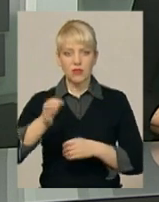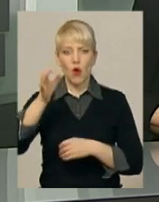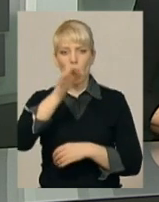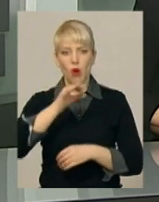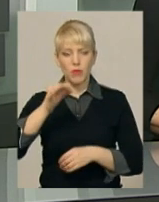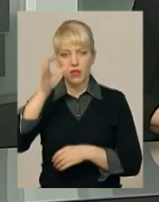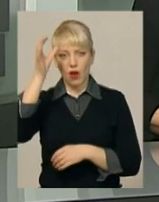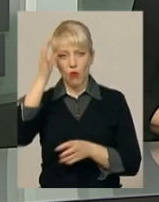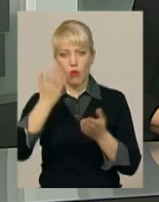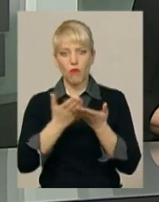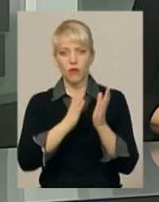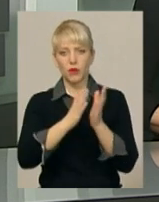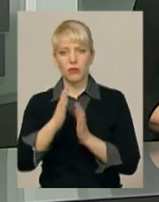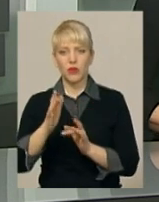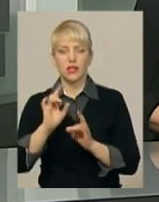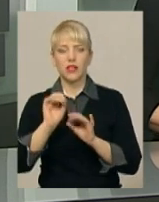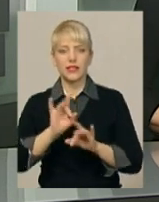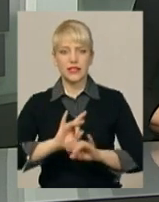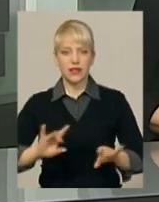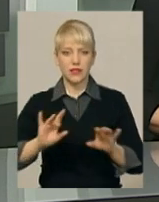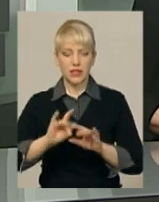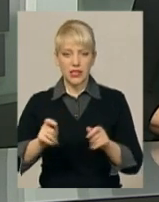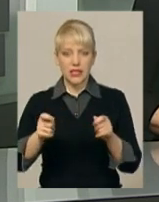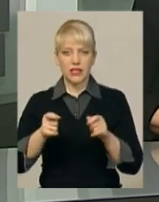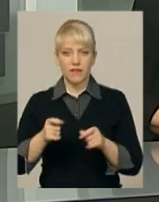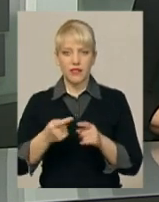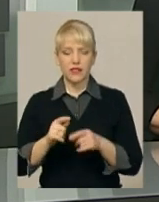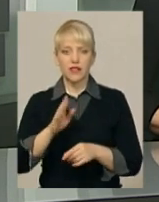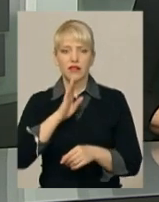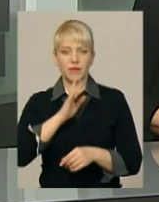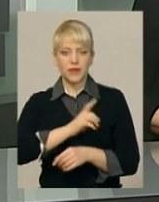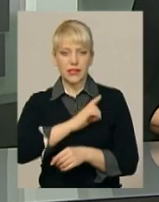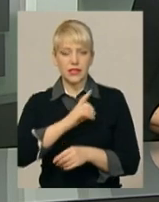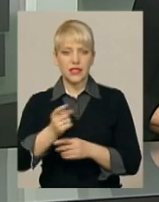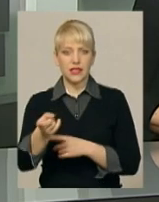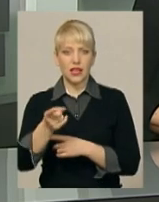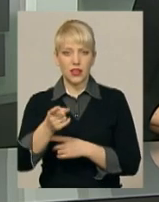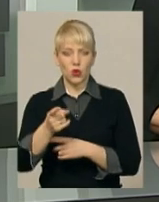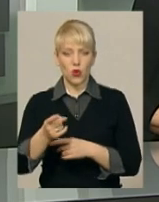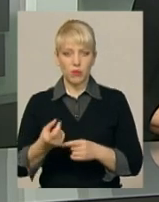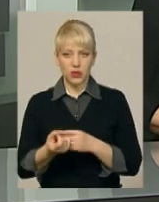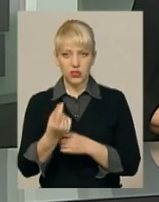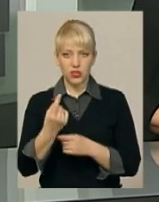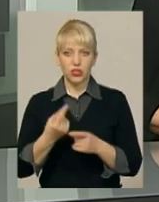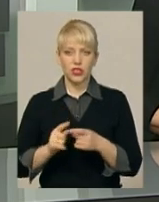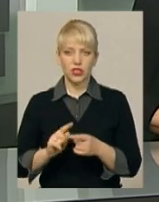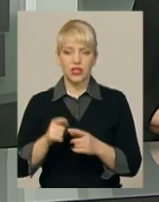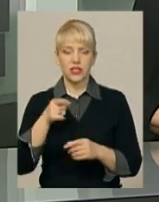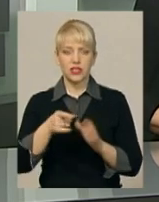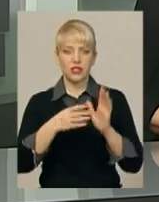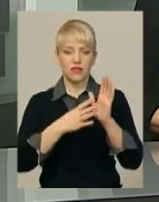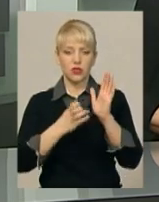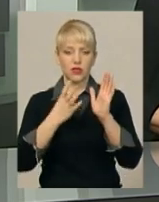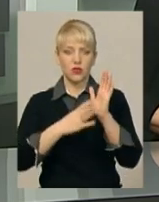Як розповіла за відділом Неля Томеля, мисткиня родом із Тернопільщини. З 1995 року